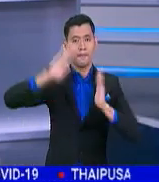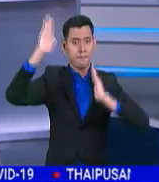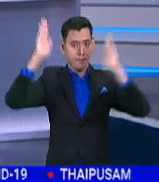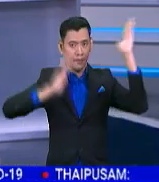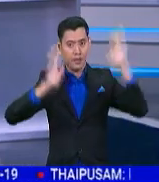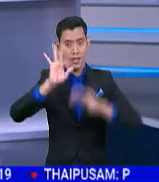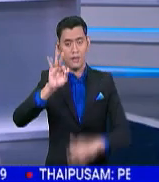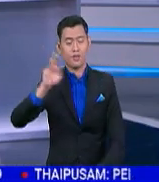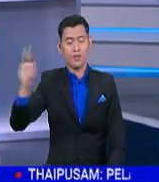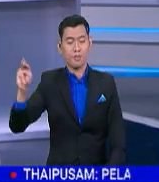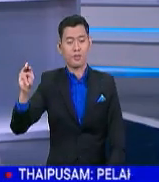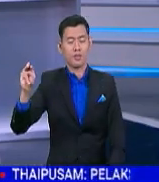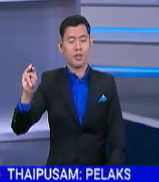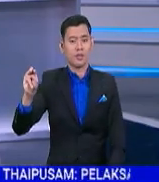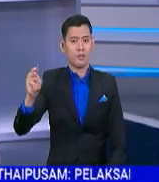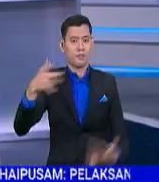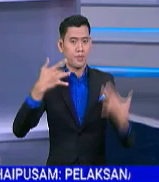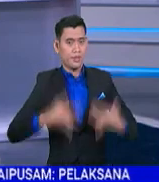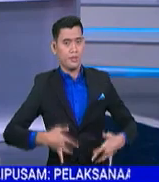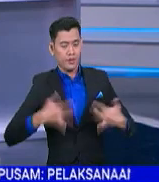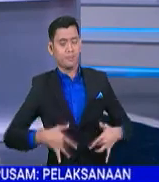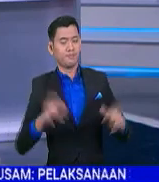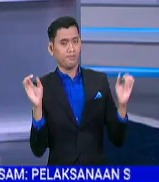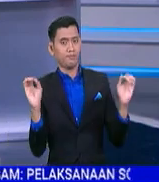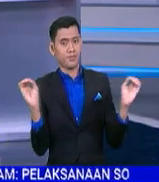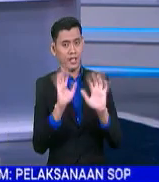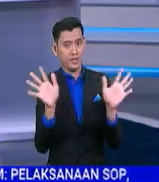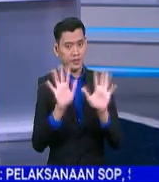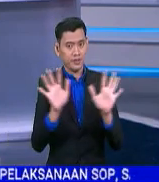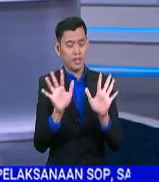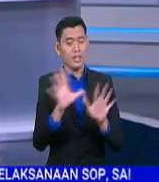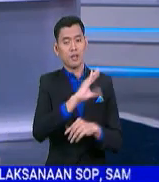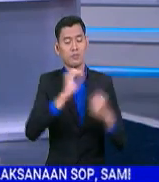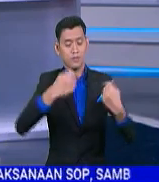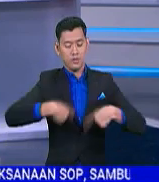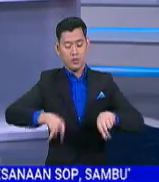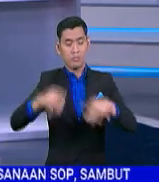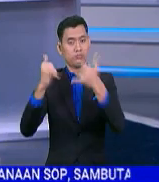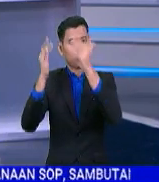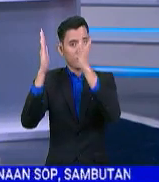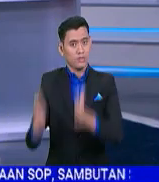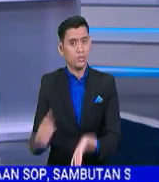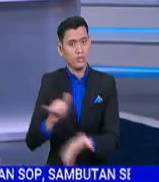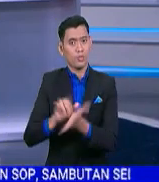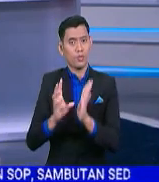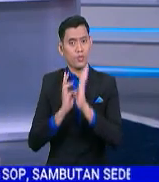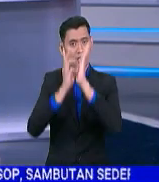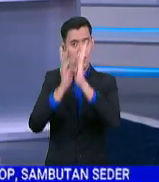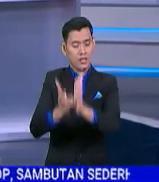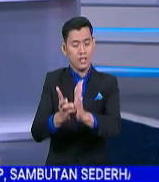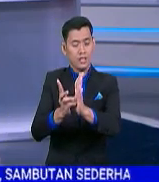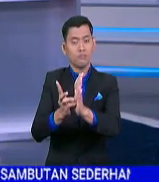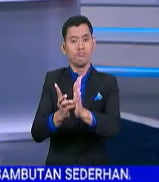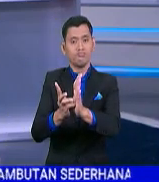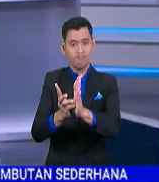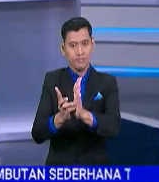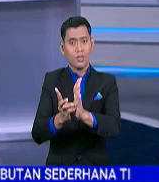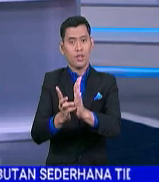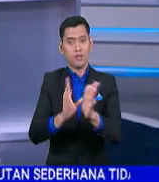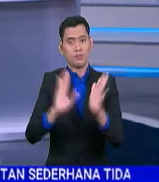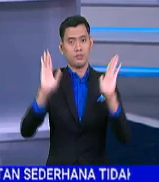menafikan dawan badan induk itu bersikap sambil lewa dalam memastikan peluang pemain tersebut mewakili pasukan kebangsaan.